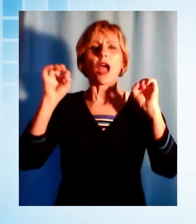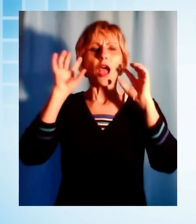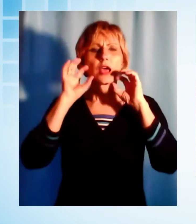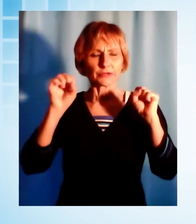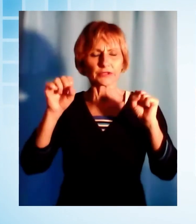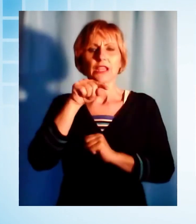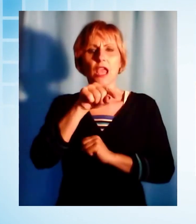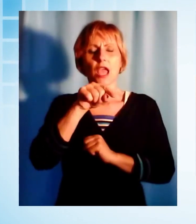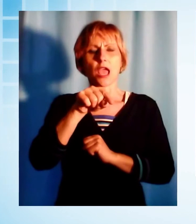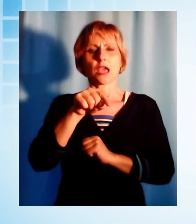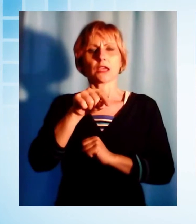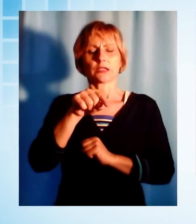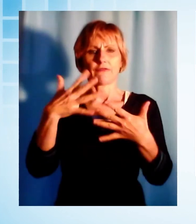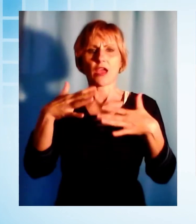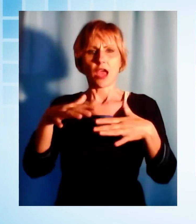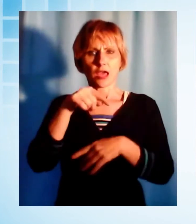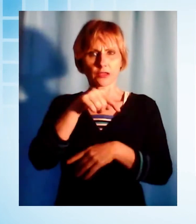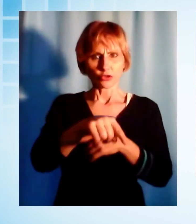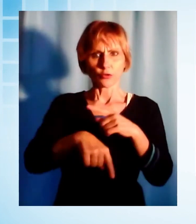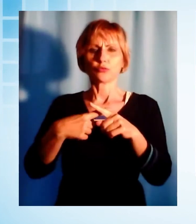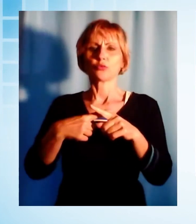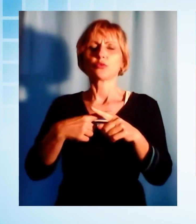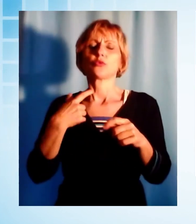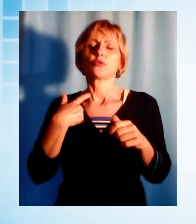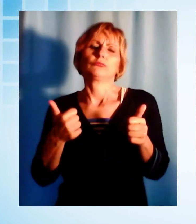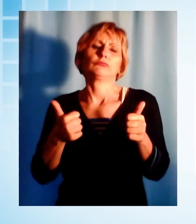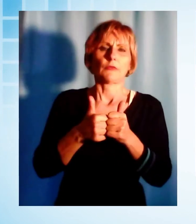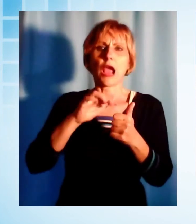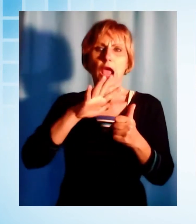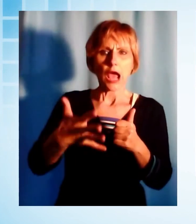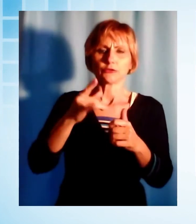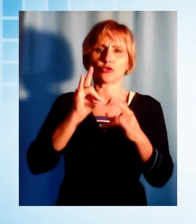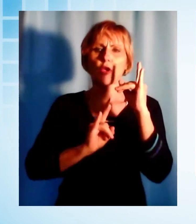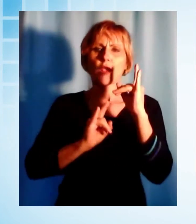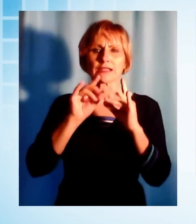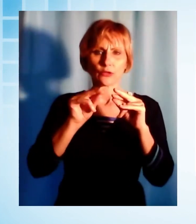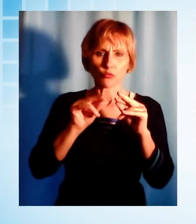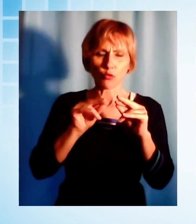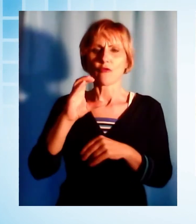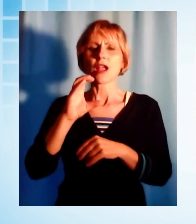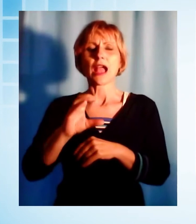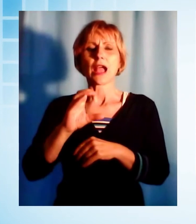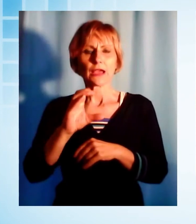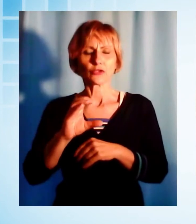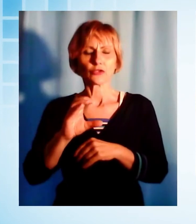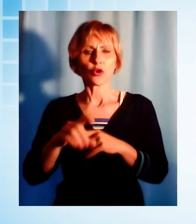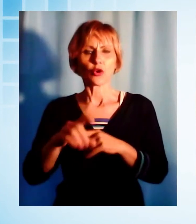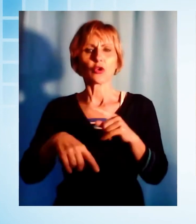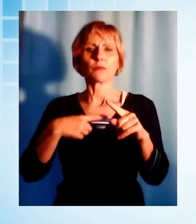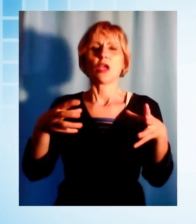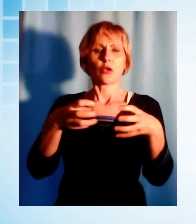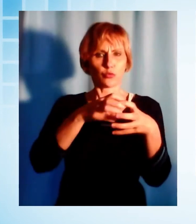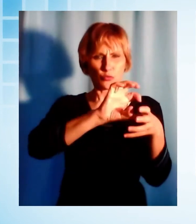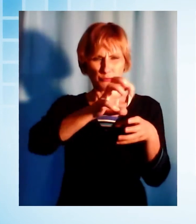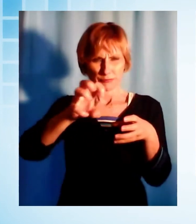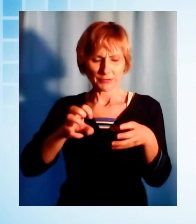immediatamente coadiuvati da altro personale dei carabinieri forestali delle stazioni di Castelnuovo, Camaiore, Nipaf e Gruppo, il veicolo è stato